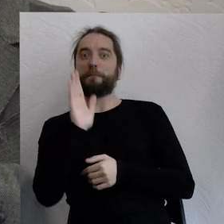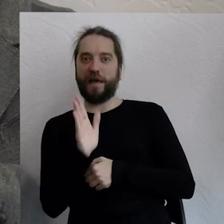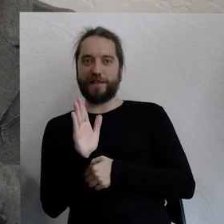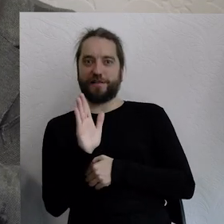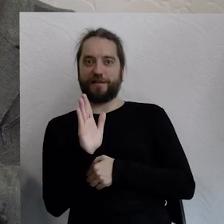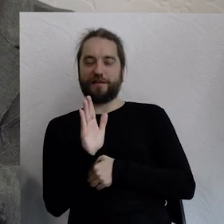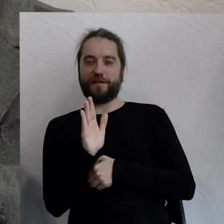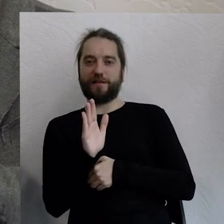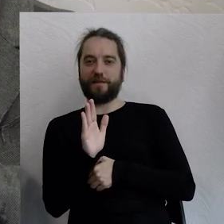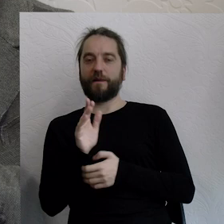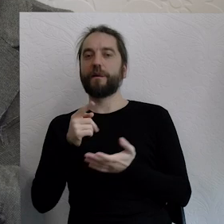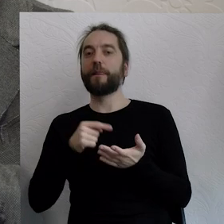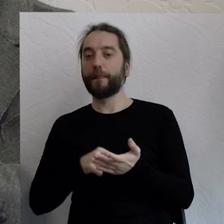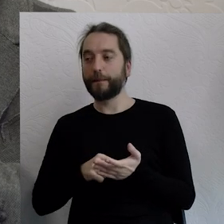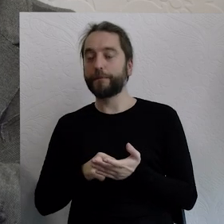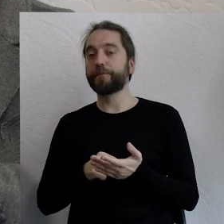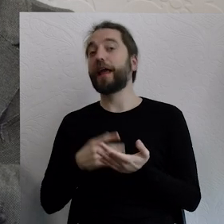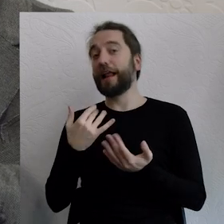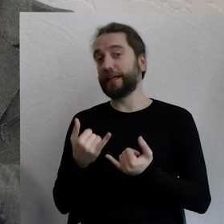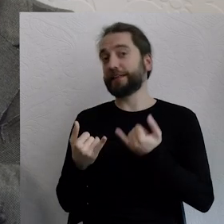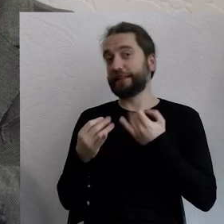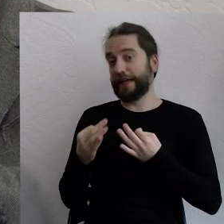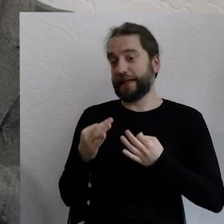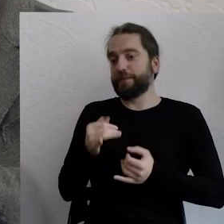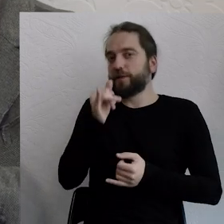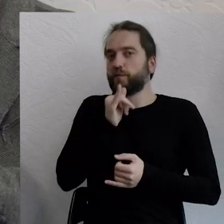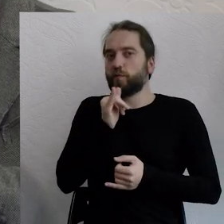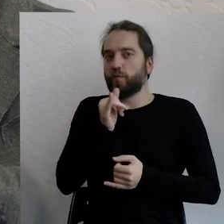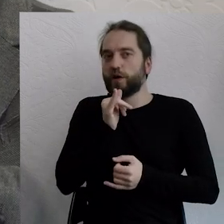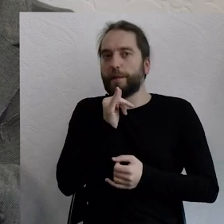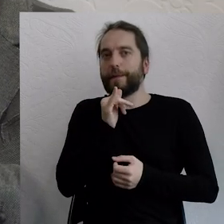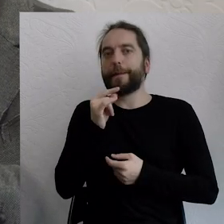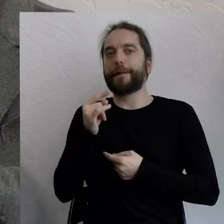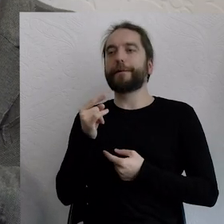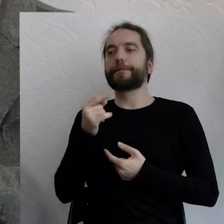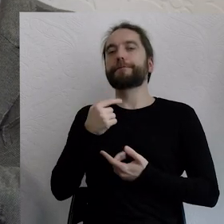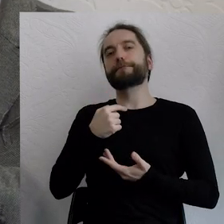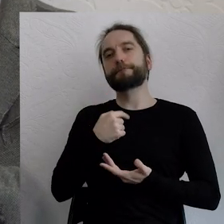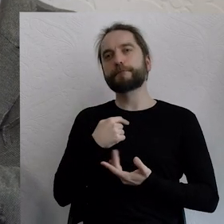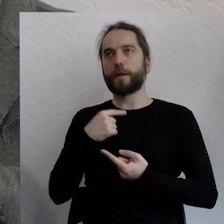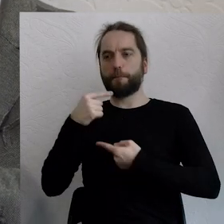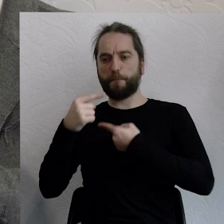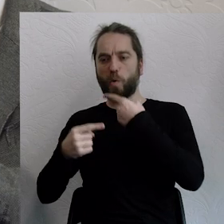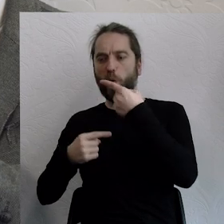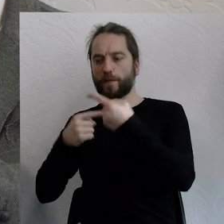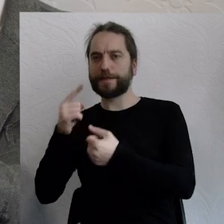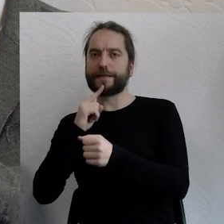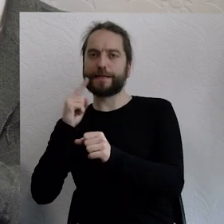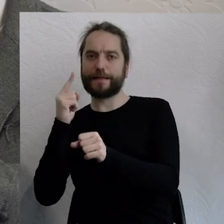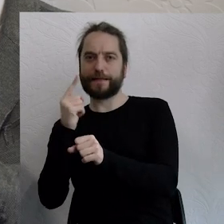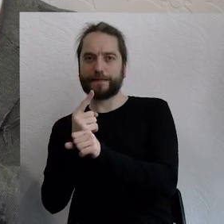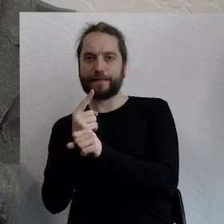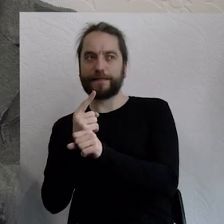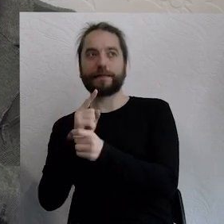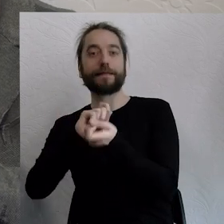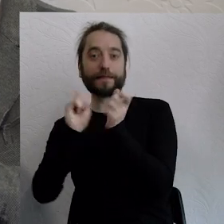jeżeli udałoby nam się w jakikolwiek sposób przenieść pewne procesy decyzyjne, tylko wyznaczając cel, tak? Czyli naszym głównym